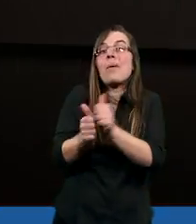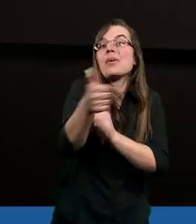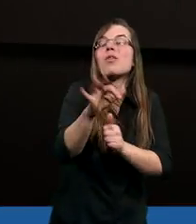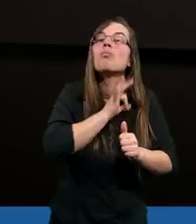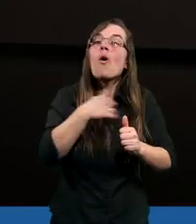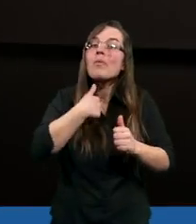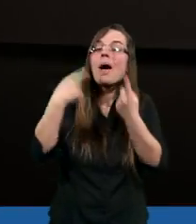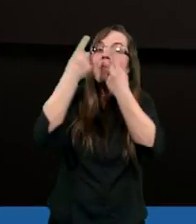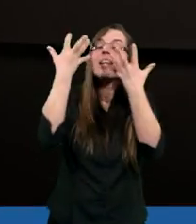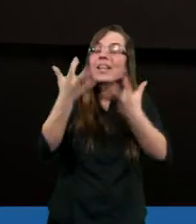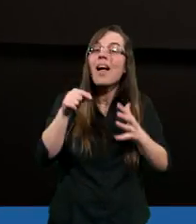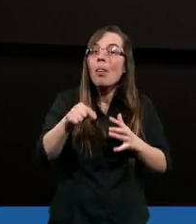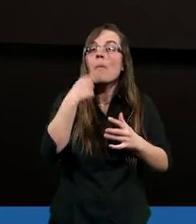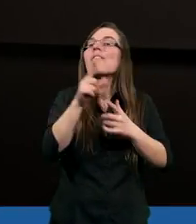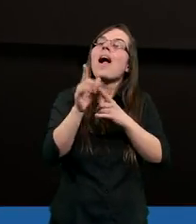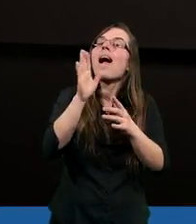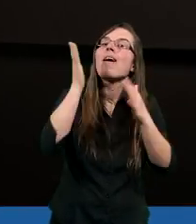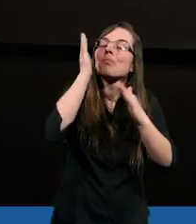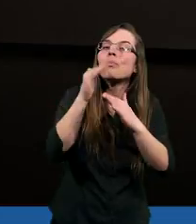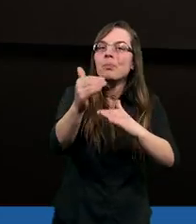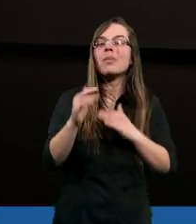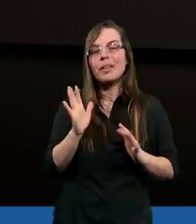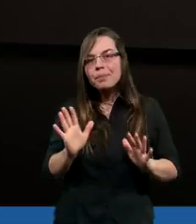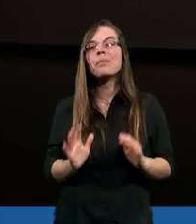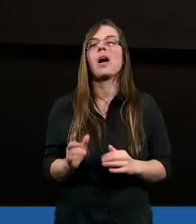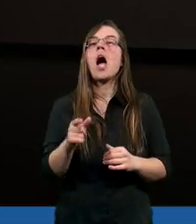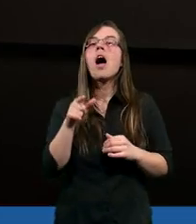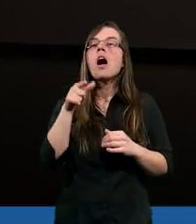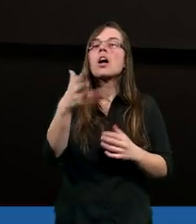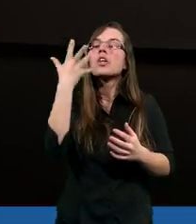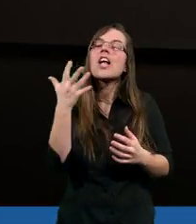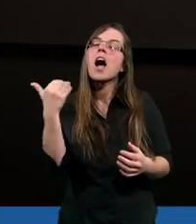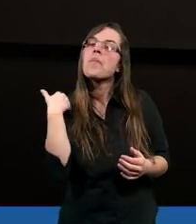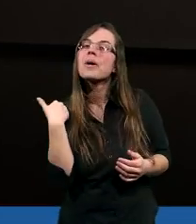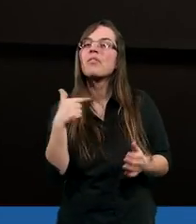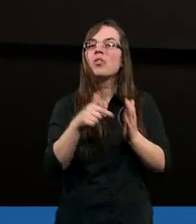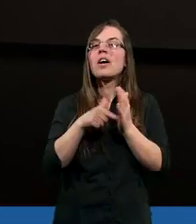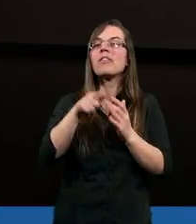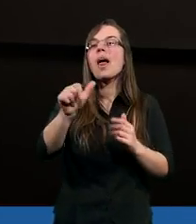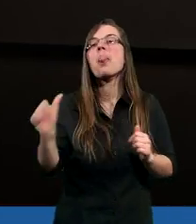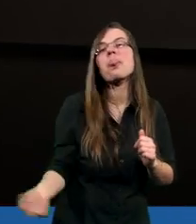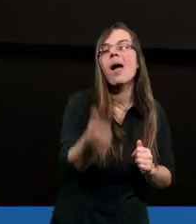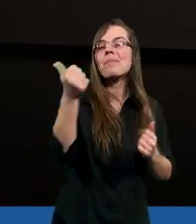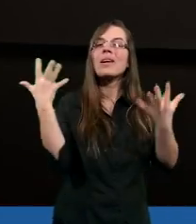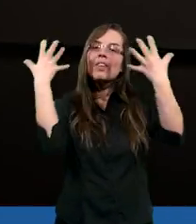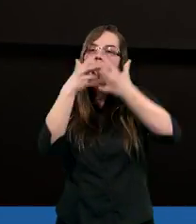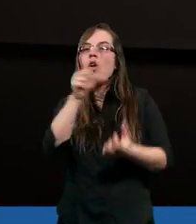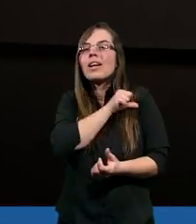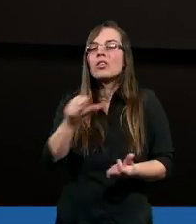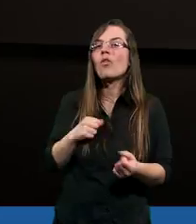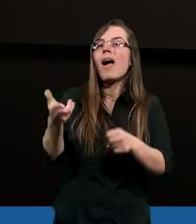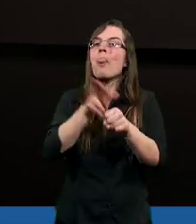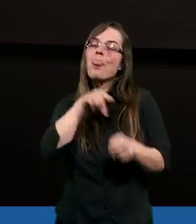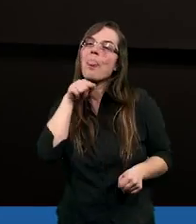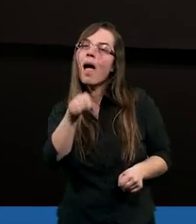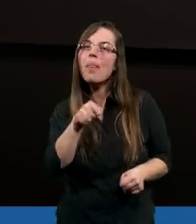troszeczkę pewną myśl, ponieważ chciałbym, chciałem najpierw skoncentrować się na